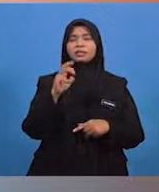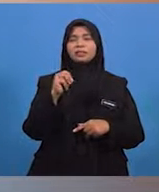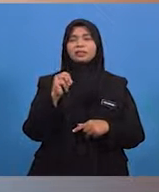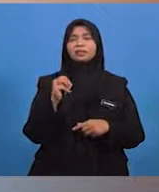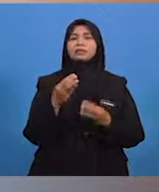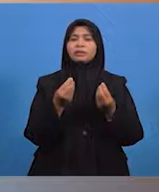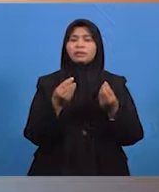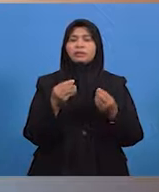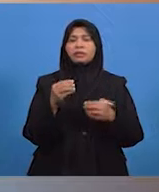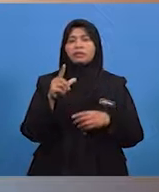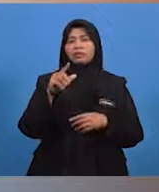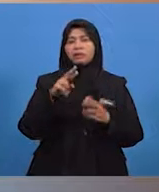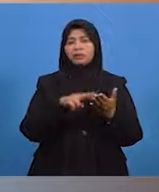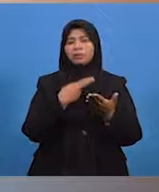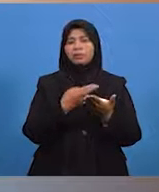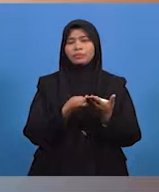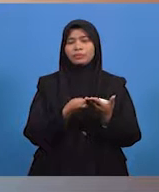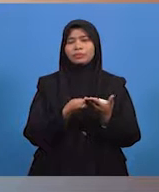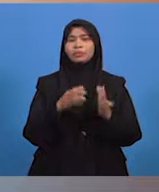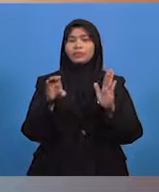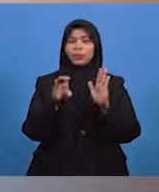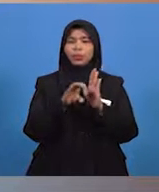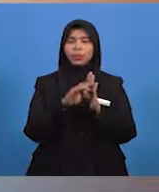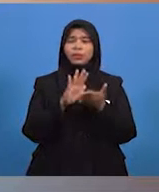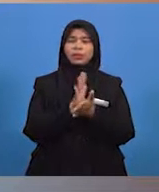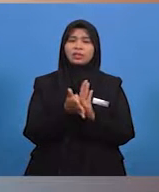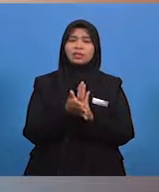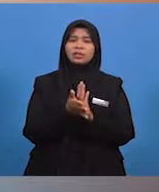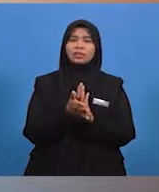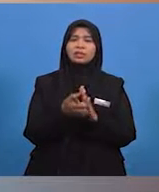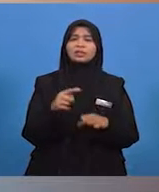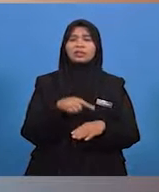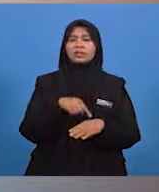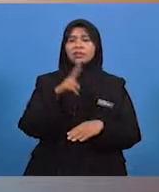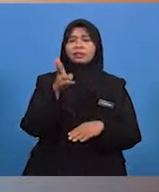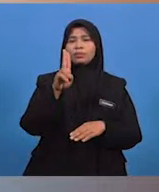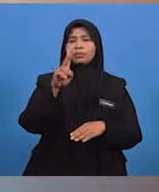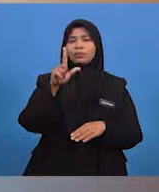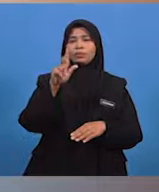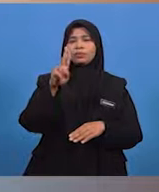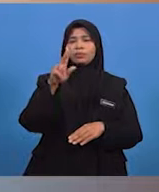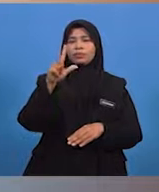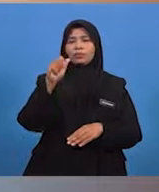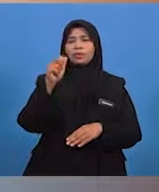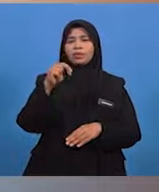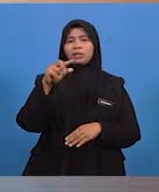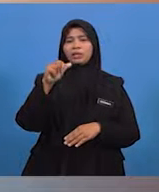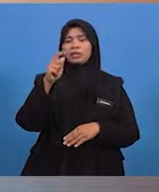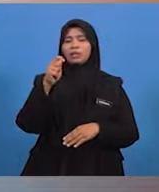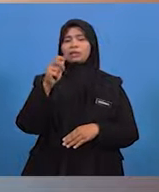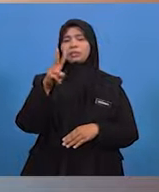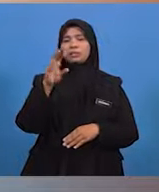runtuh dan aliran lumpur. Contohnya, kejadian tanah runtuh di Hulu Langat pada tahun 2011